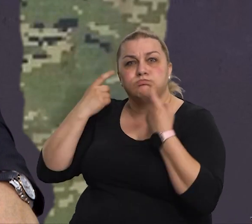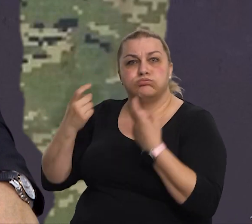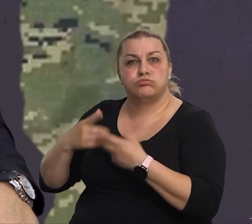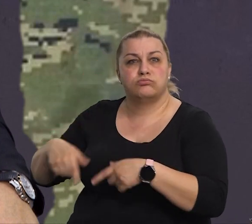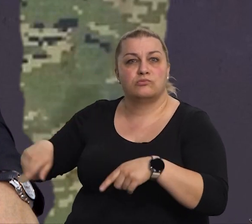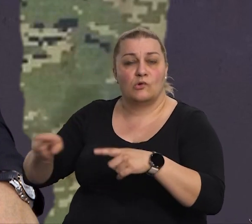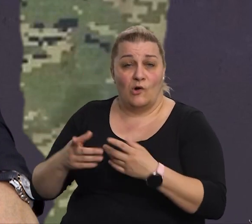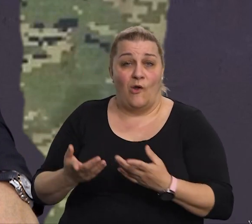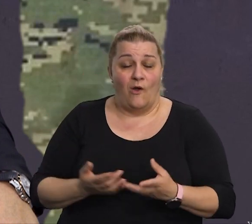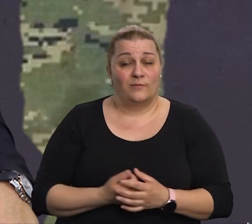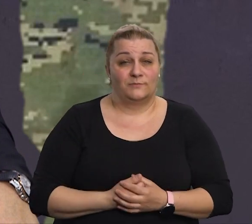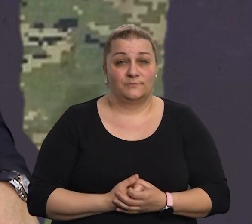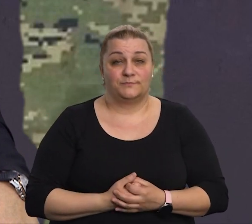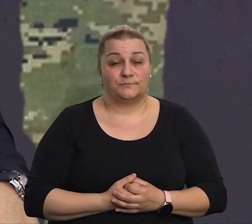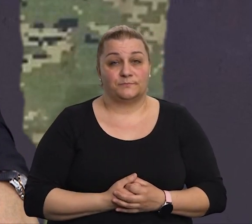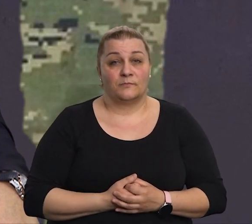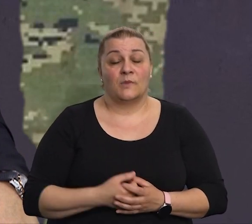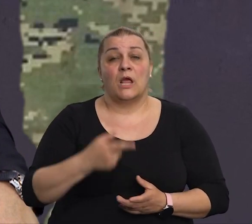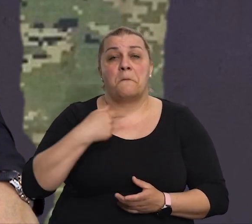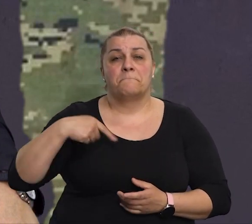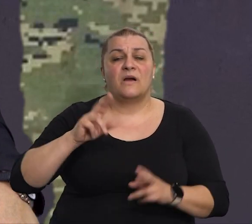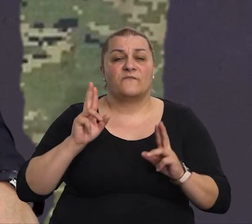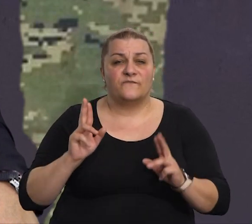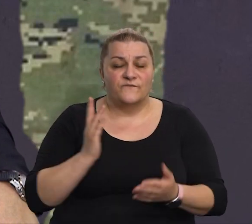malo, mi smo već imali,